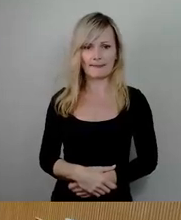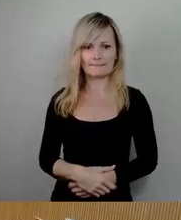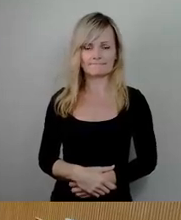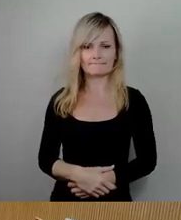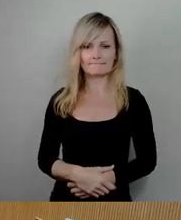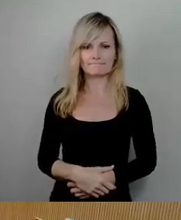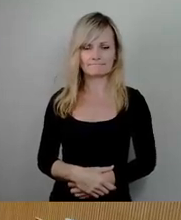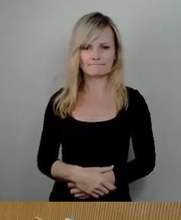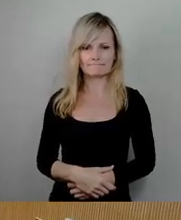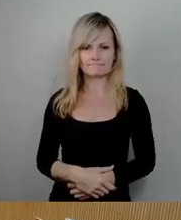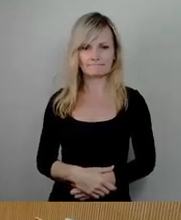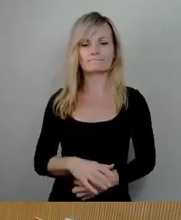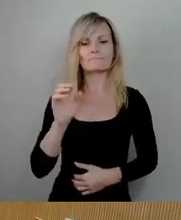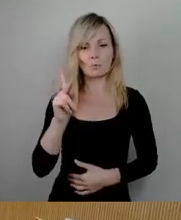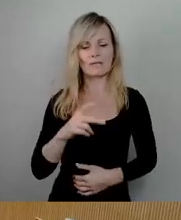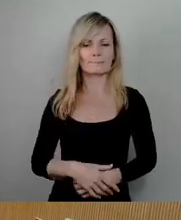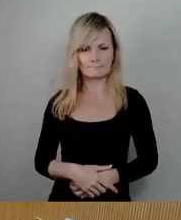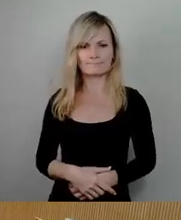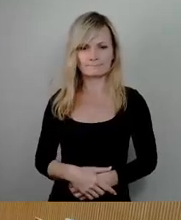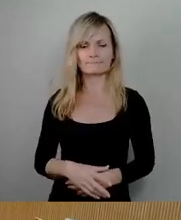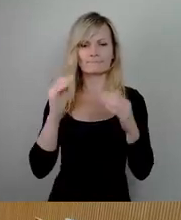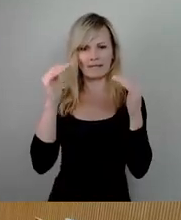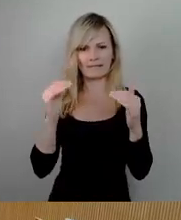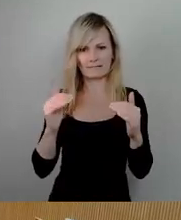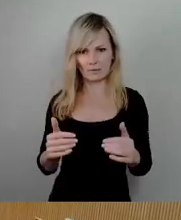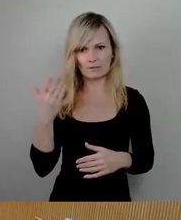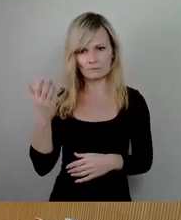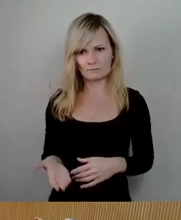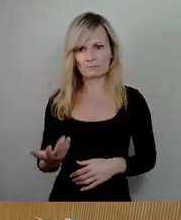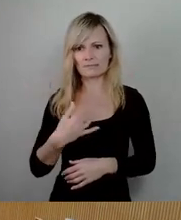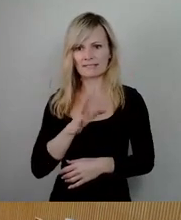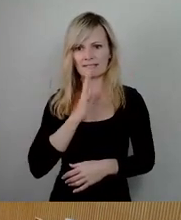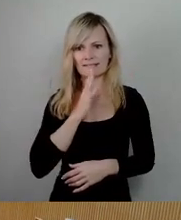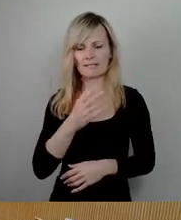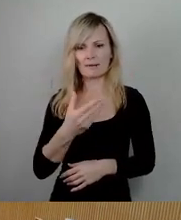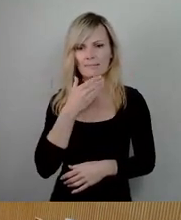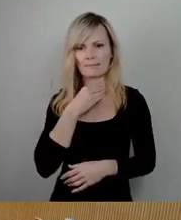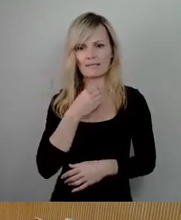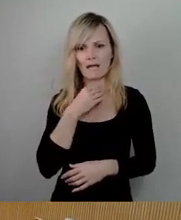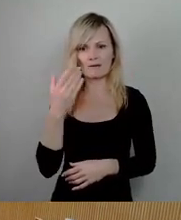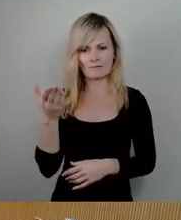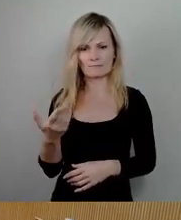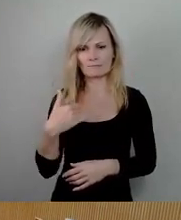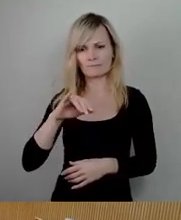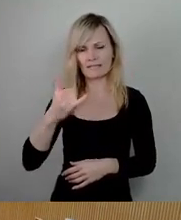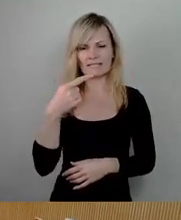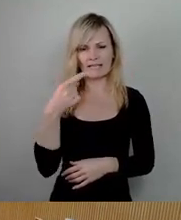Okay, da wollen wir jetzt mal in der Reihenfolge gehen, Redner bei Bedarf, beziehungsweise wir würden jetzt erst mal mit Jens Gensch mal anfangen.